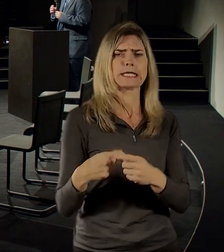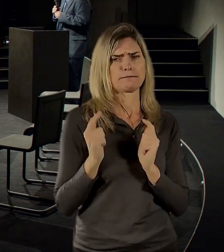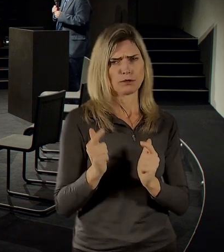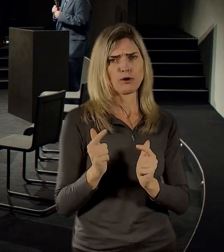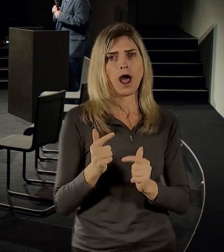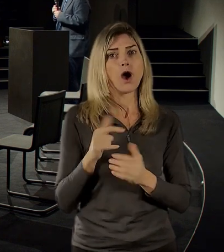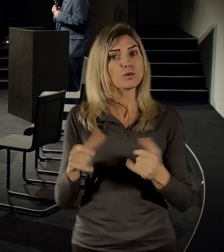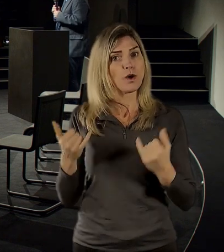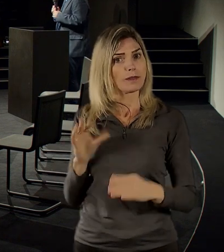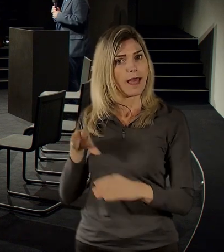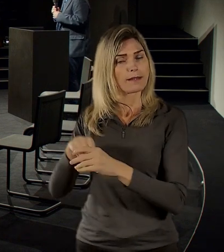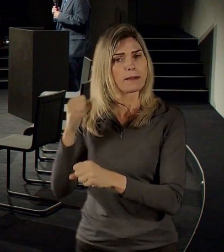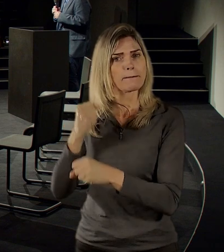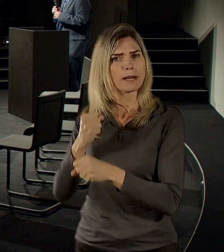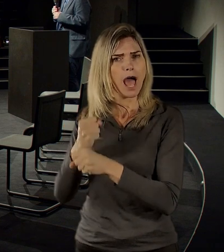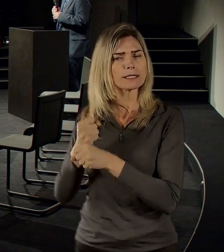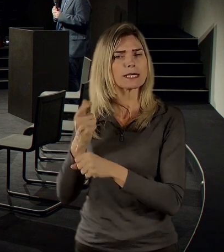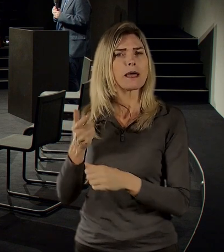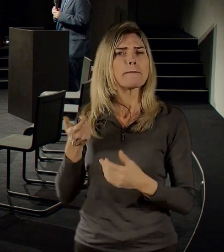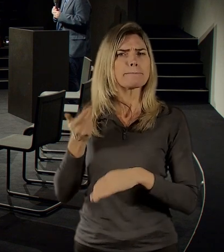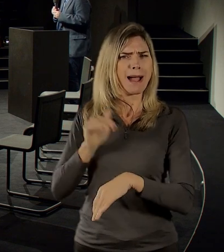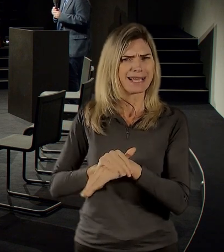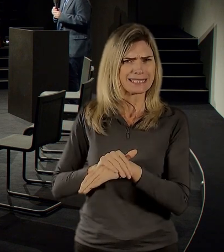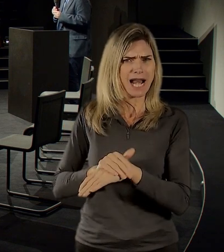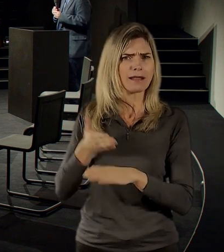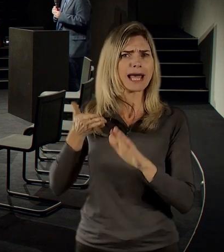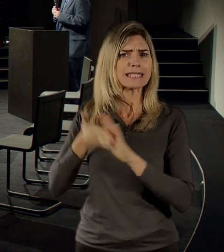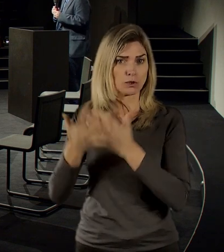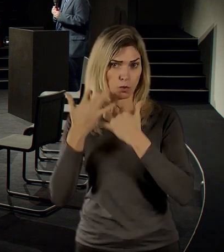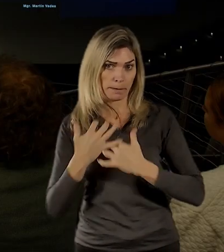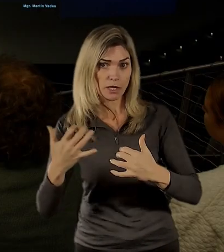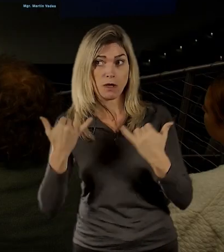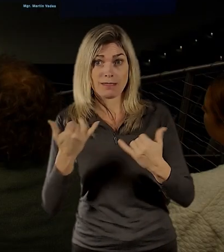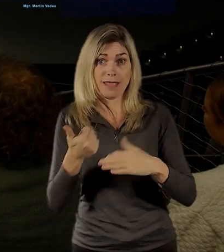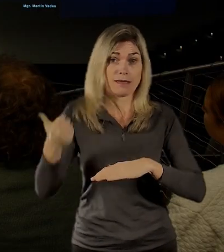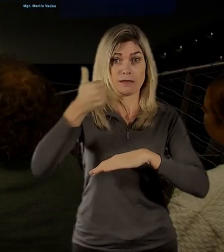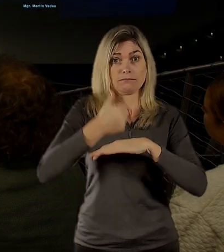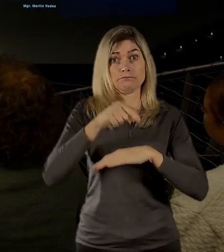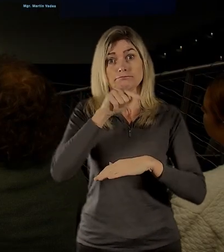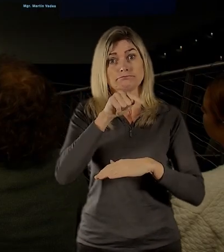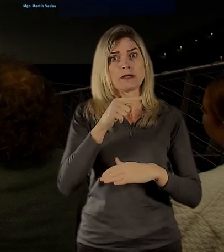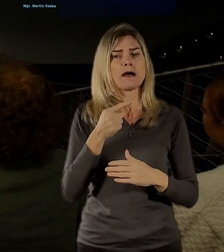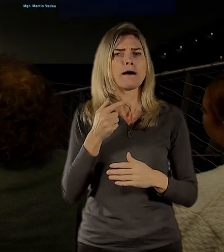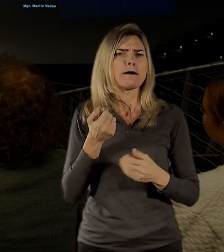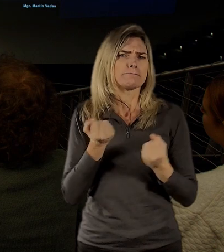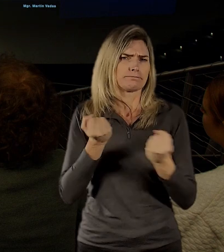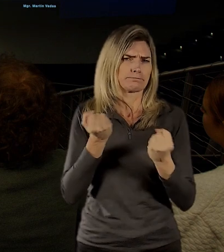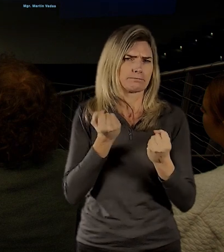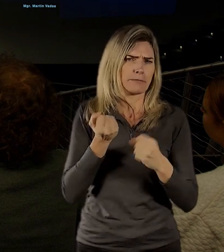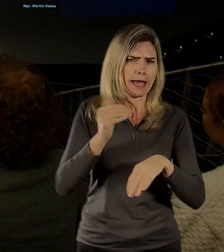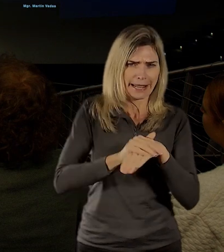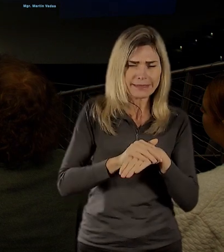tuto chvíli dosluhující radní a současně nově zvolená členka horní komory parlamentu, tedy Senátu